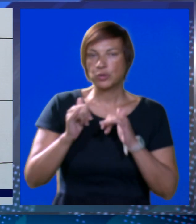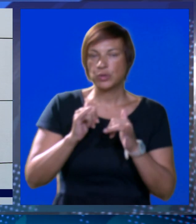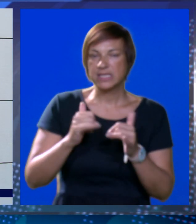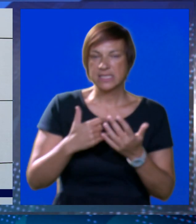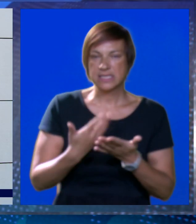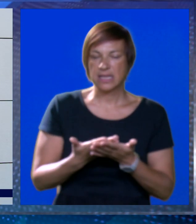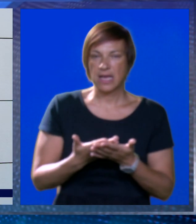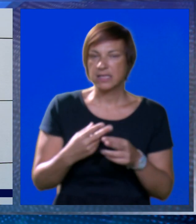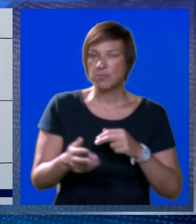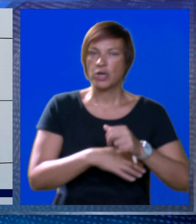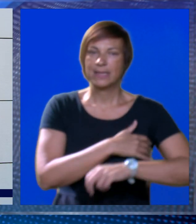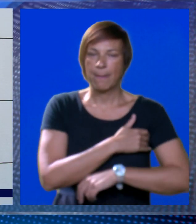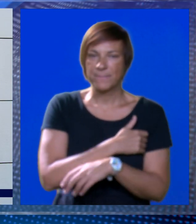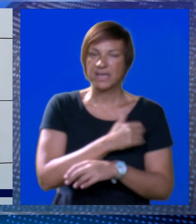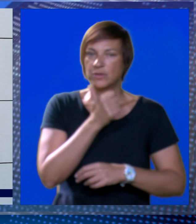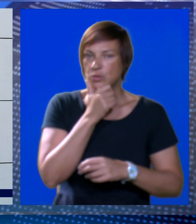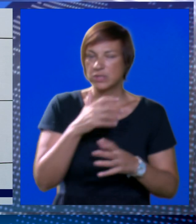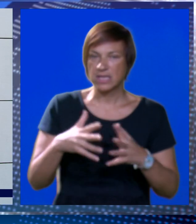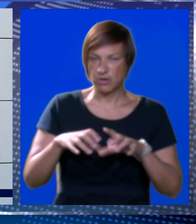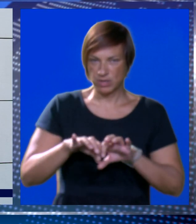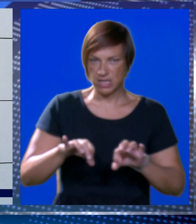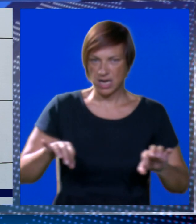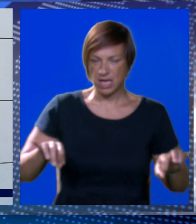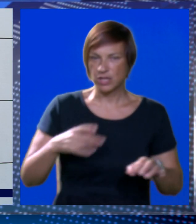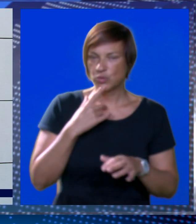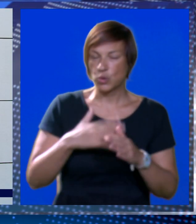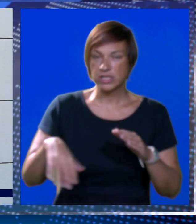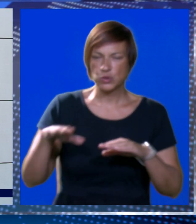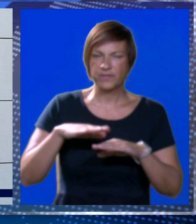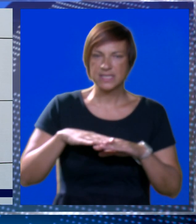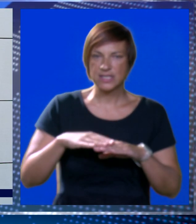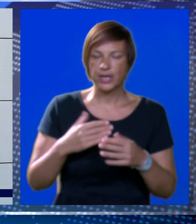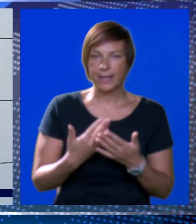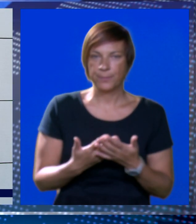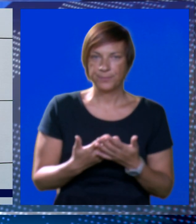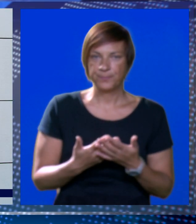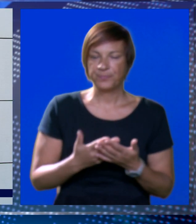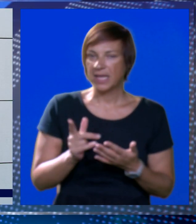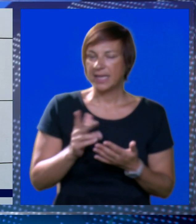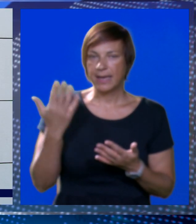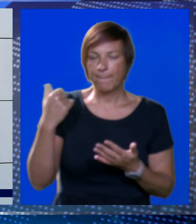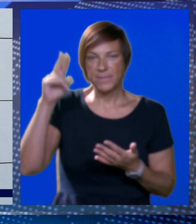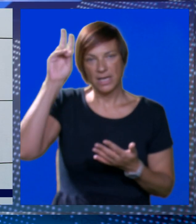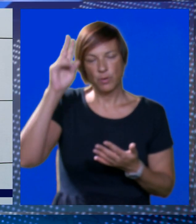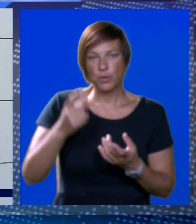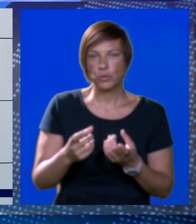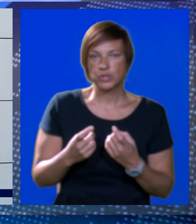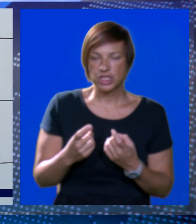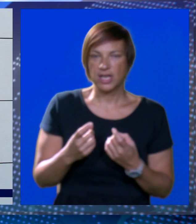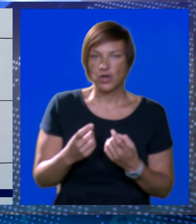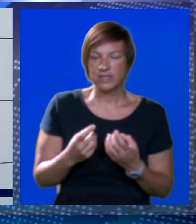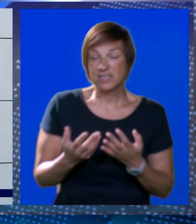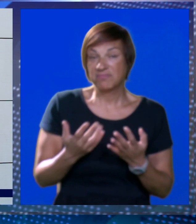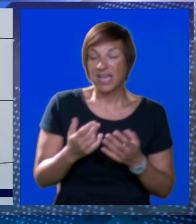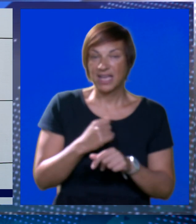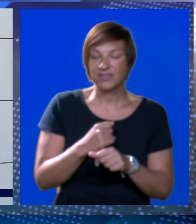sezone i poradi temperatura u povijesnim kanalima koje su stvarno visoke, tako da nije bilo moguće, osim